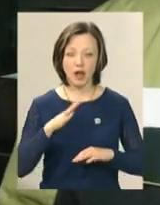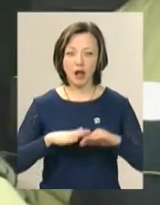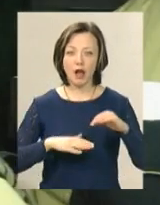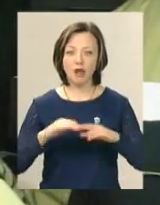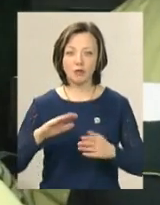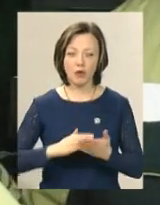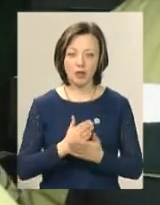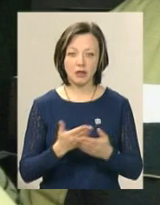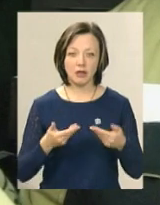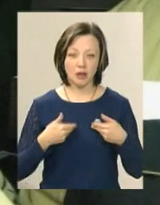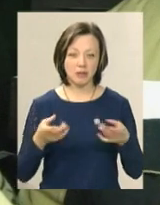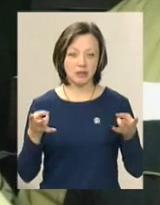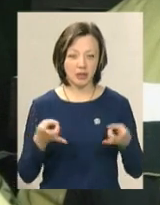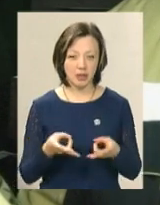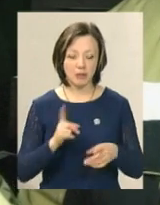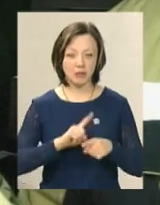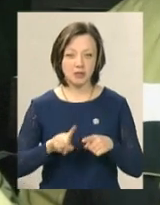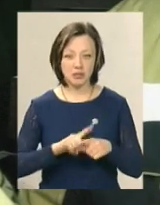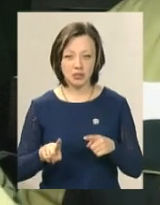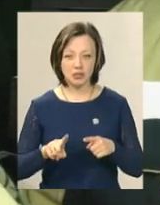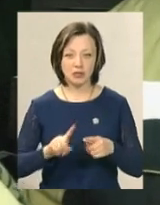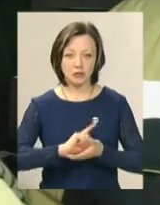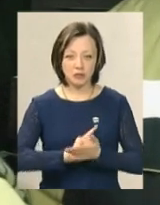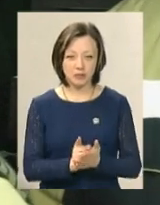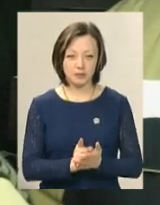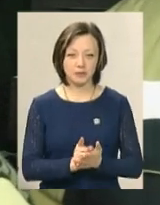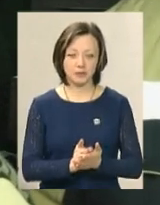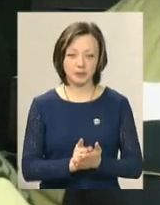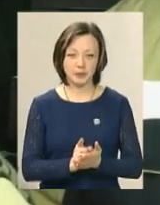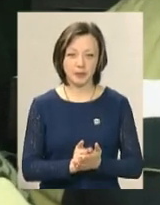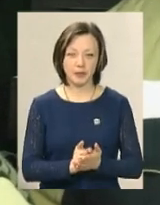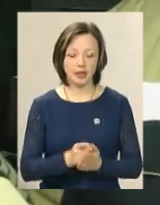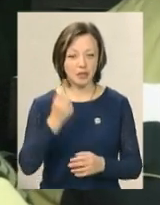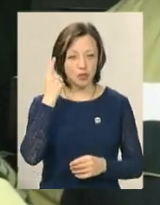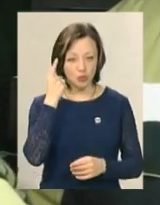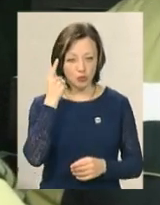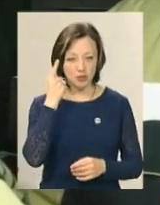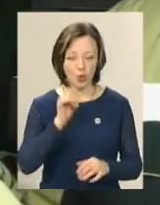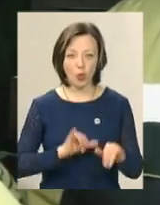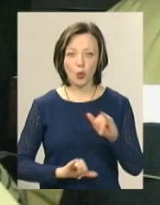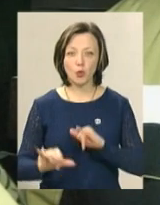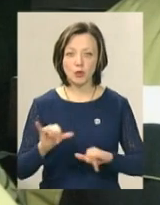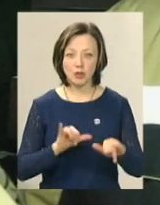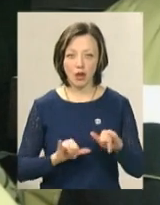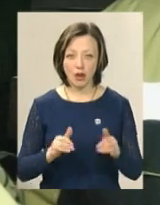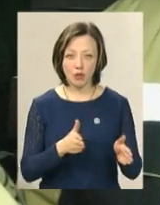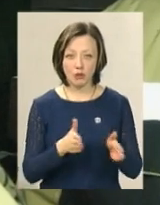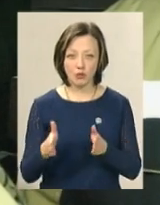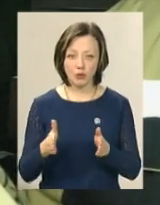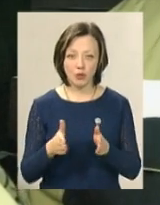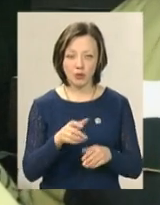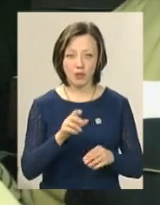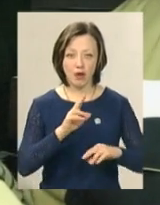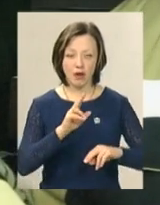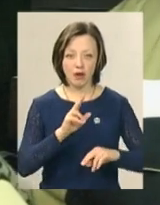політики, і нам треба швидше, оперативніше задуматися, куди ми готовимо кадри, що з